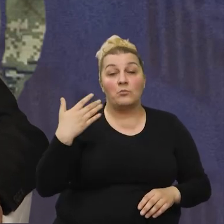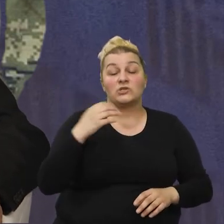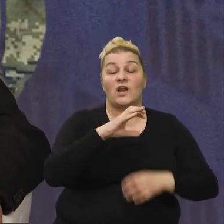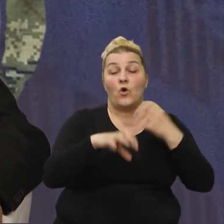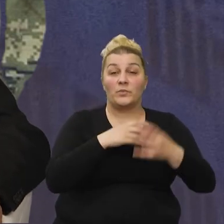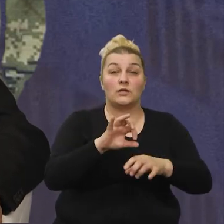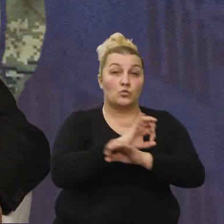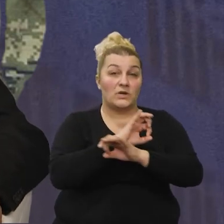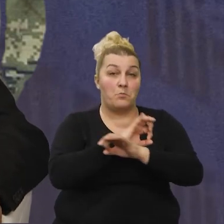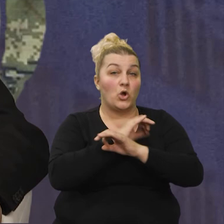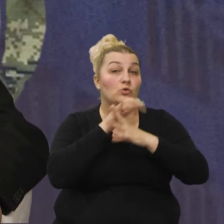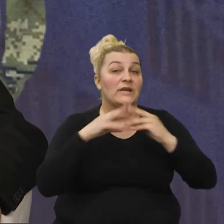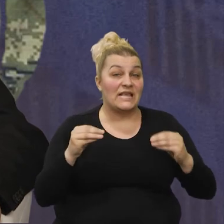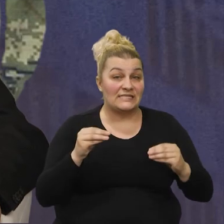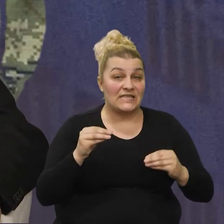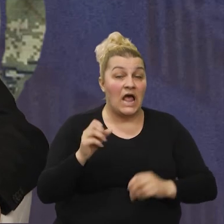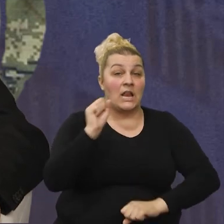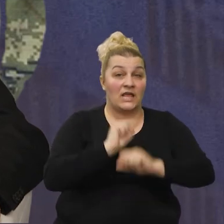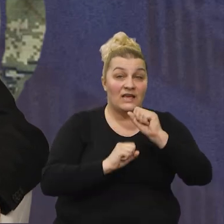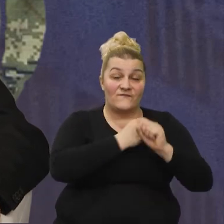obiteljima umrlih, poginulih i nestalih